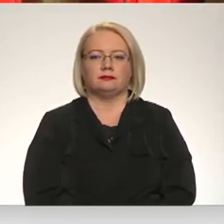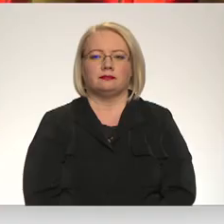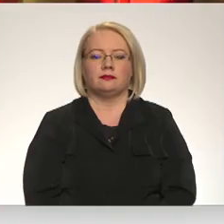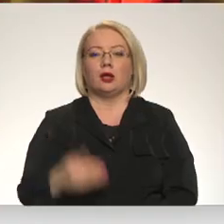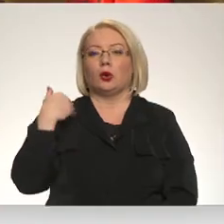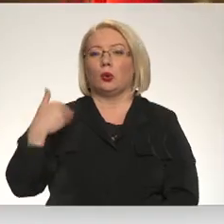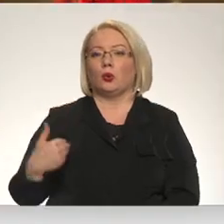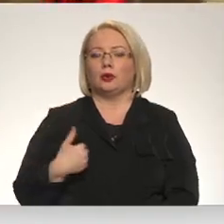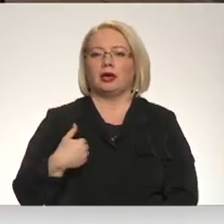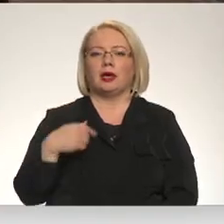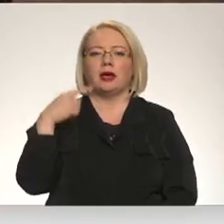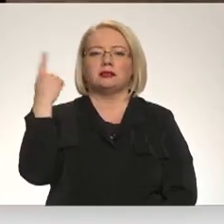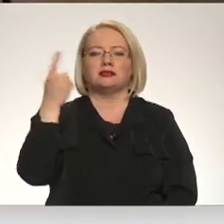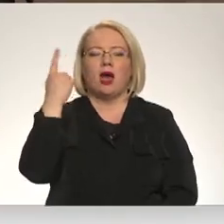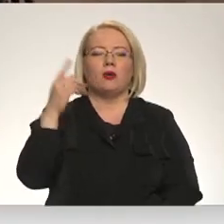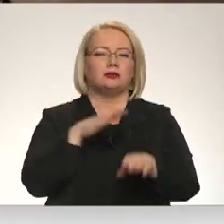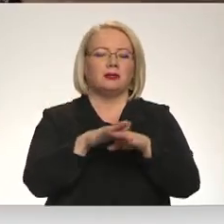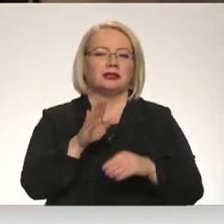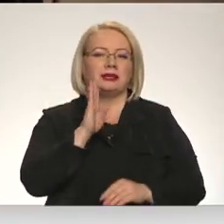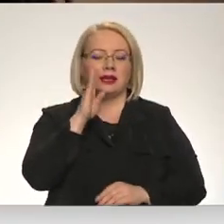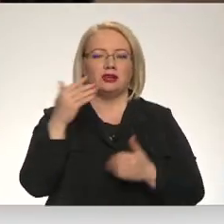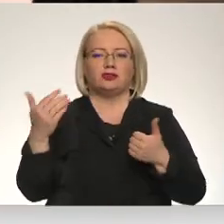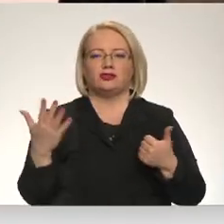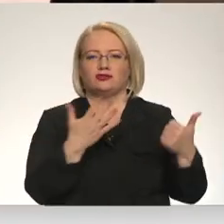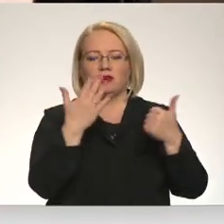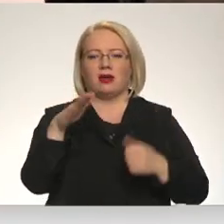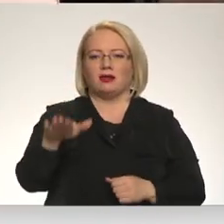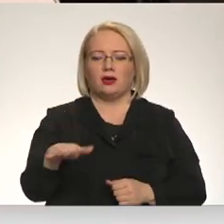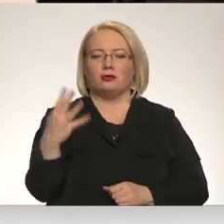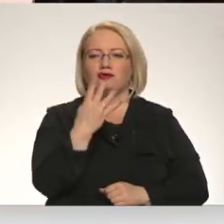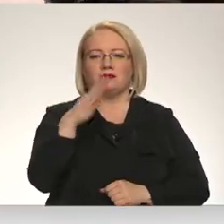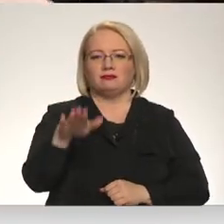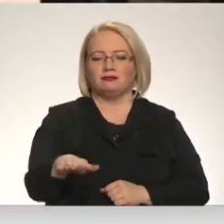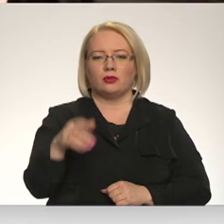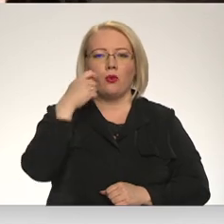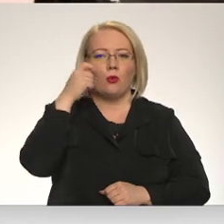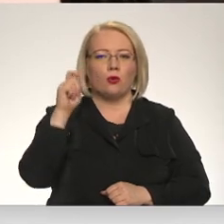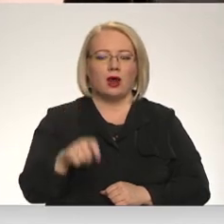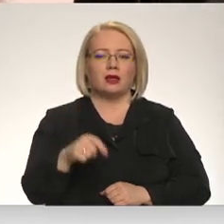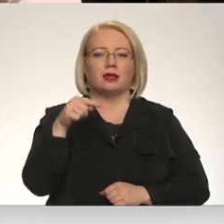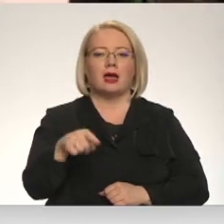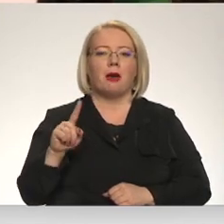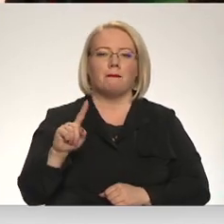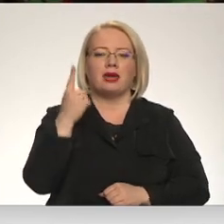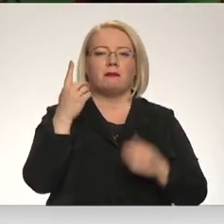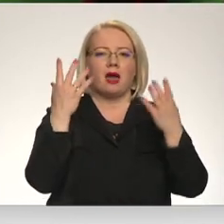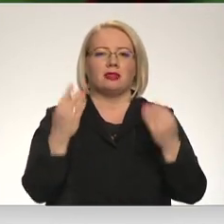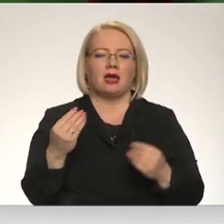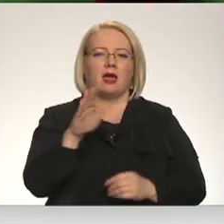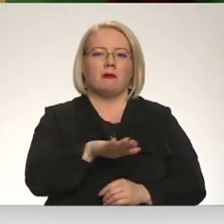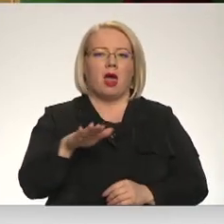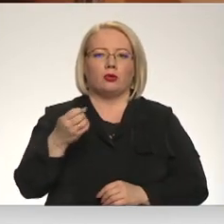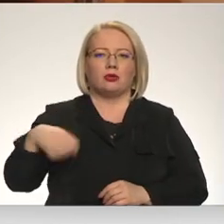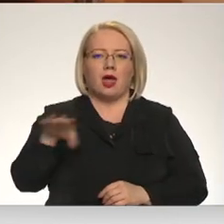Kuldīgā ir saules pielieca rīts. Sešgadīgajai Karīnai un četragadīgajai Marijai no Ukraines šī ir pirmā diena bērndārzā